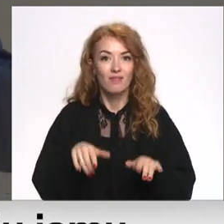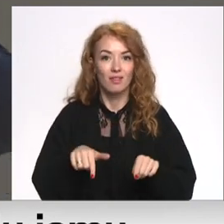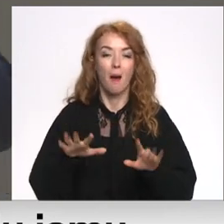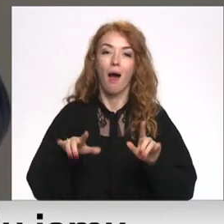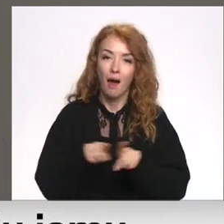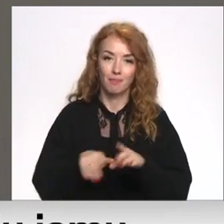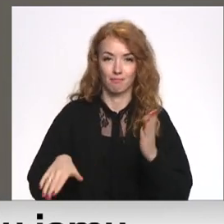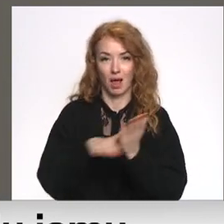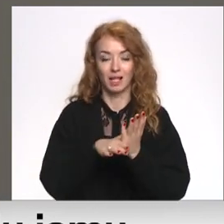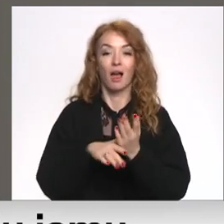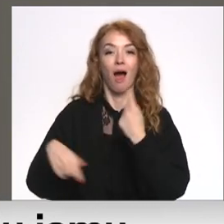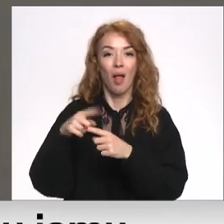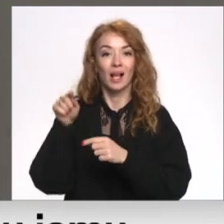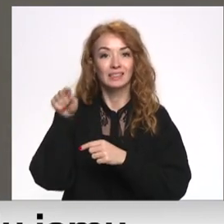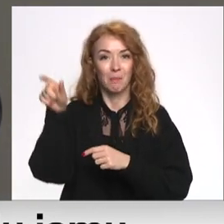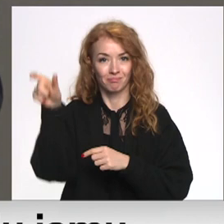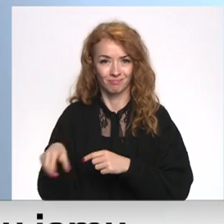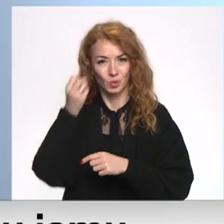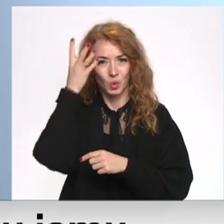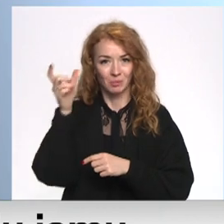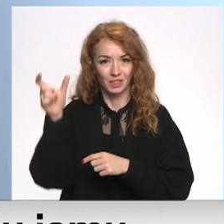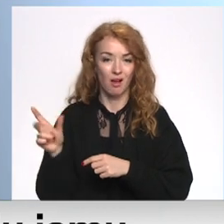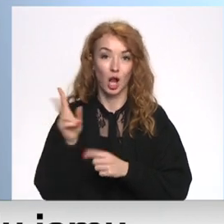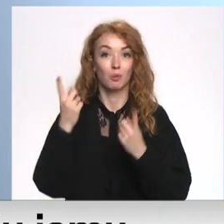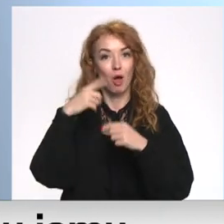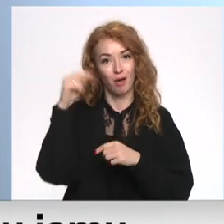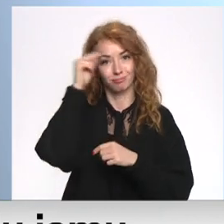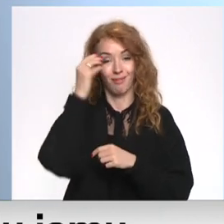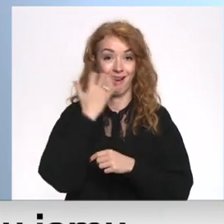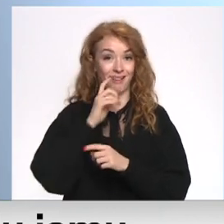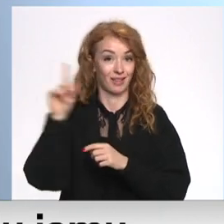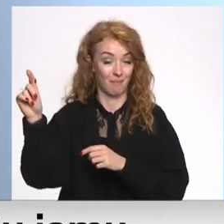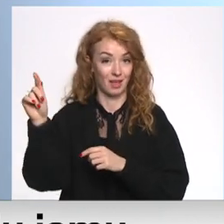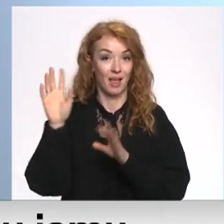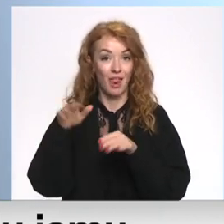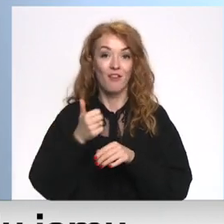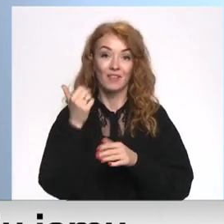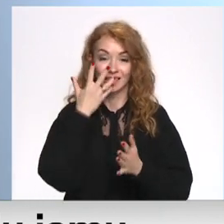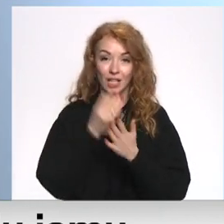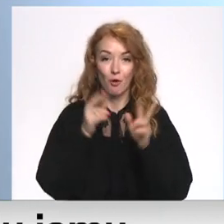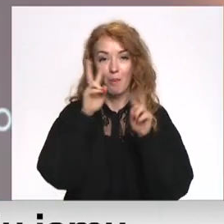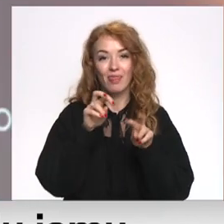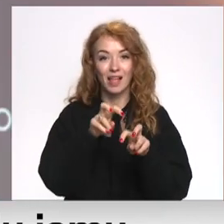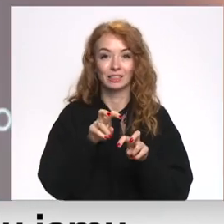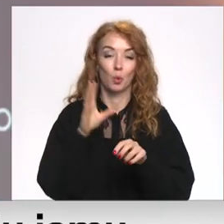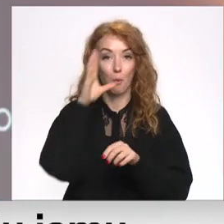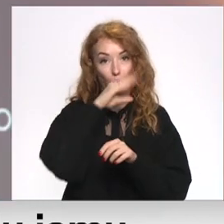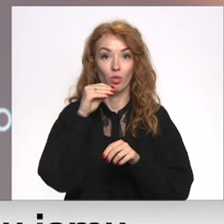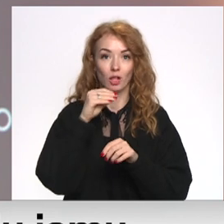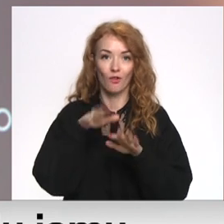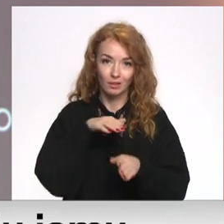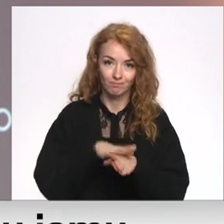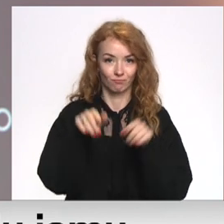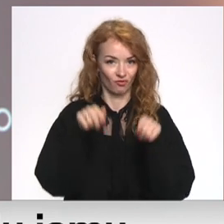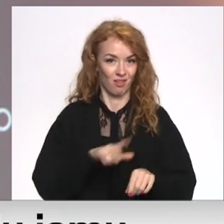arī palīdzēt mājās atgriezties tiem speciālistiem, kuri šobrīd būs pieredzi ārzemēs, lai viņi savu pētniecisko potenciālu var realizēt arī